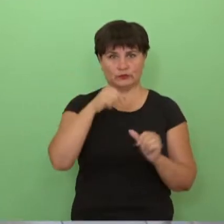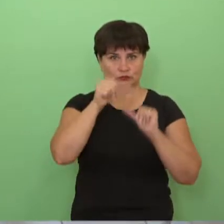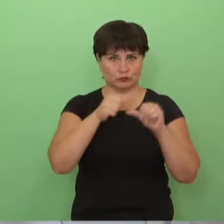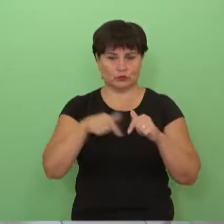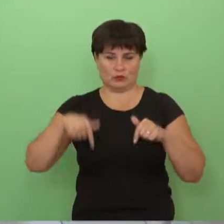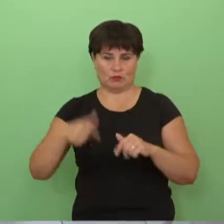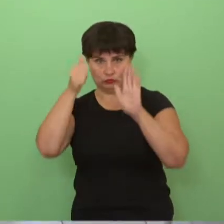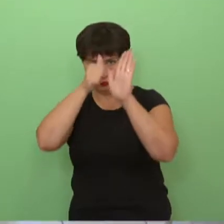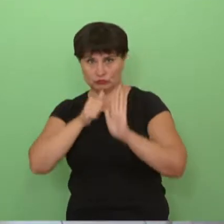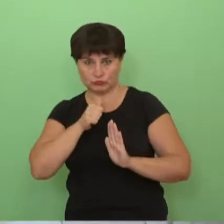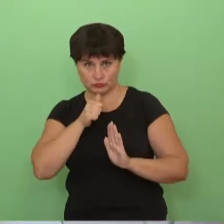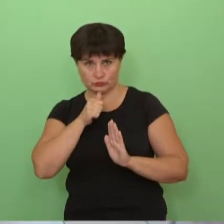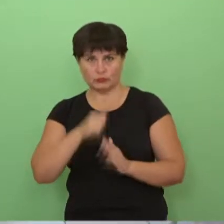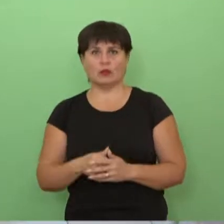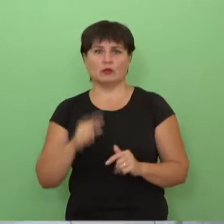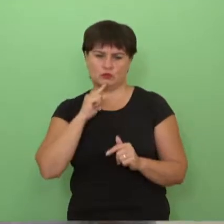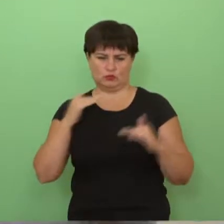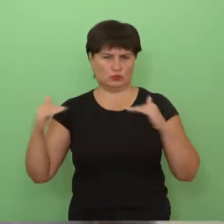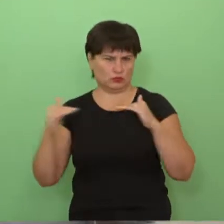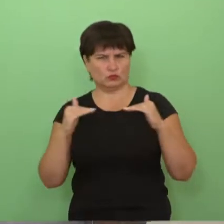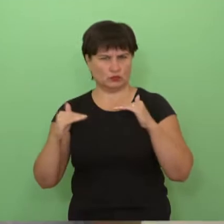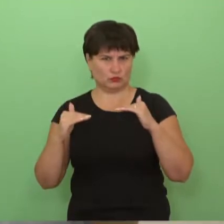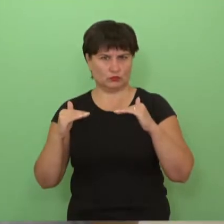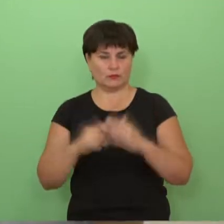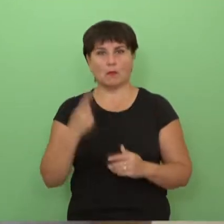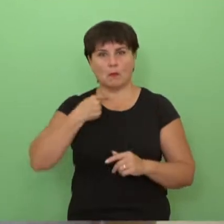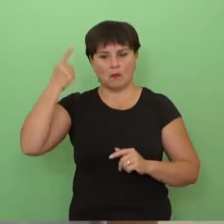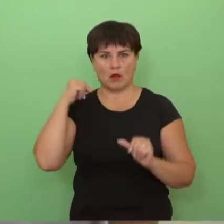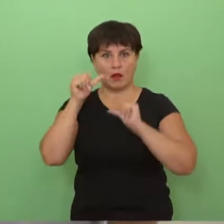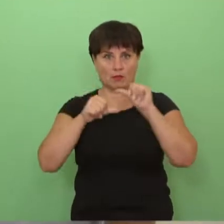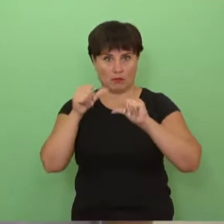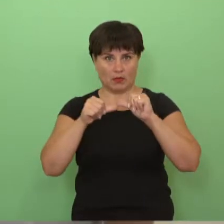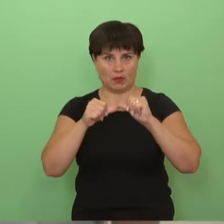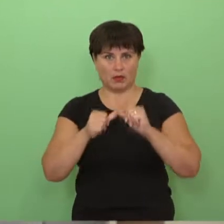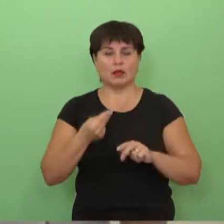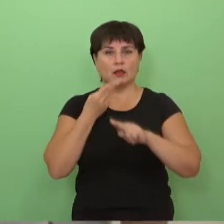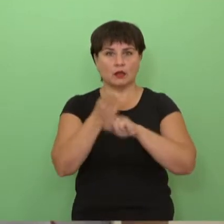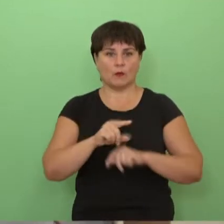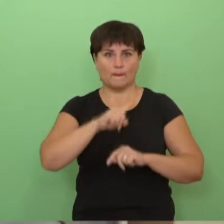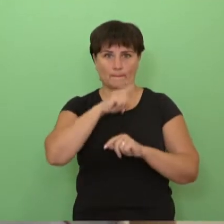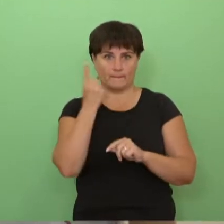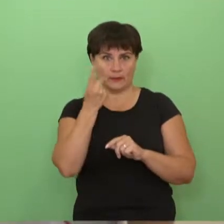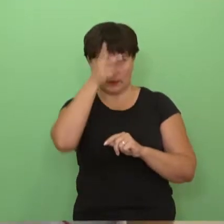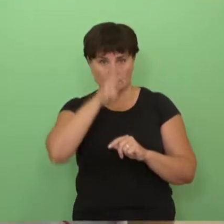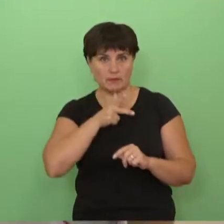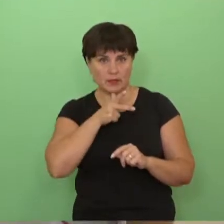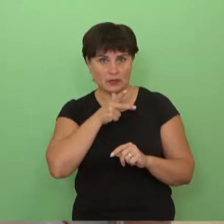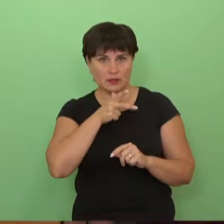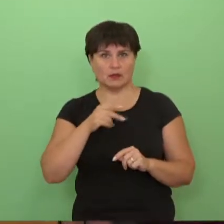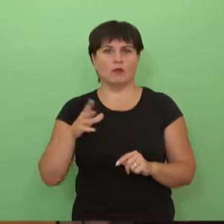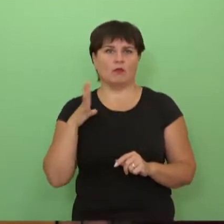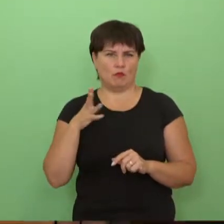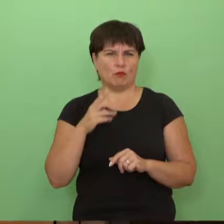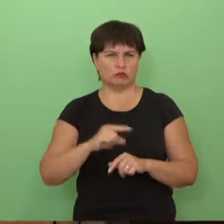šių metų pirmojo pusmėčio rezultatus sudėtinga, nes praėjusiais metais, kai ligoninė pirma ketvirtį dirbo pilnų pajėgumų,